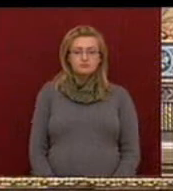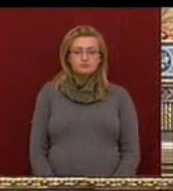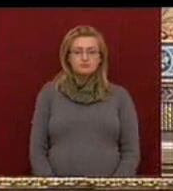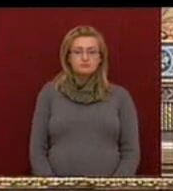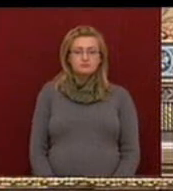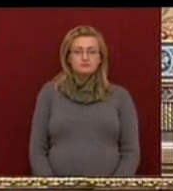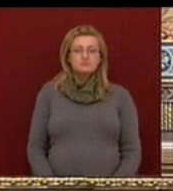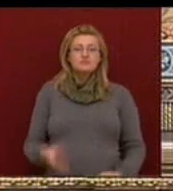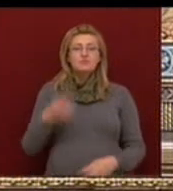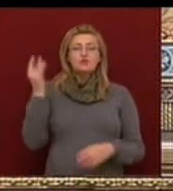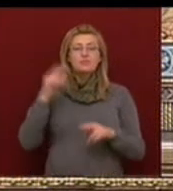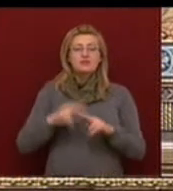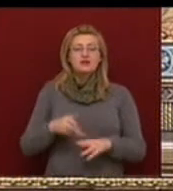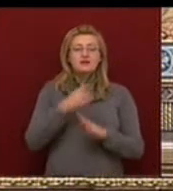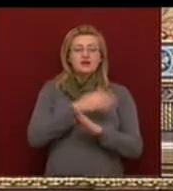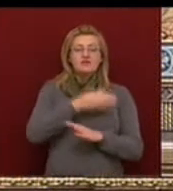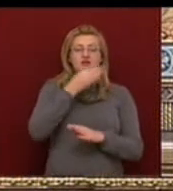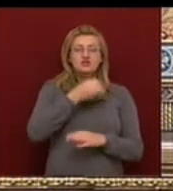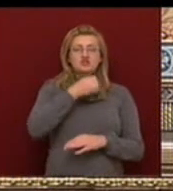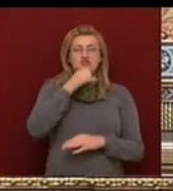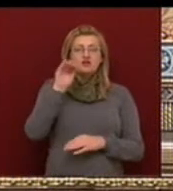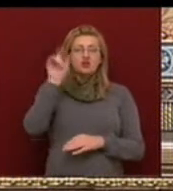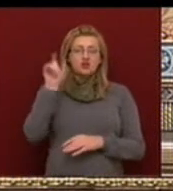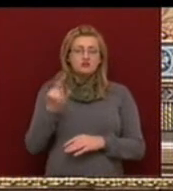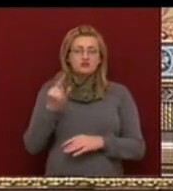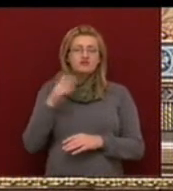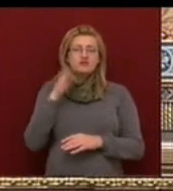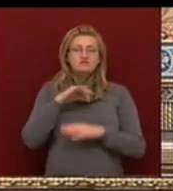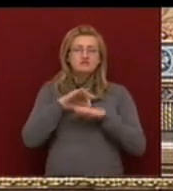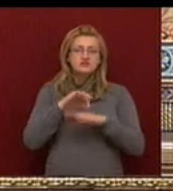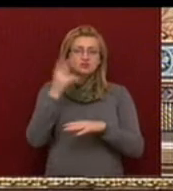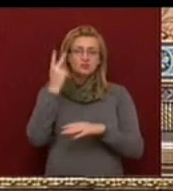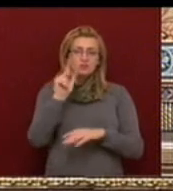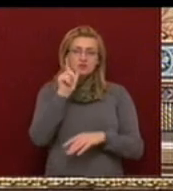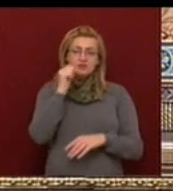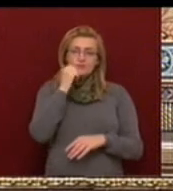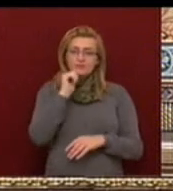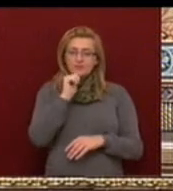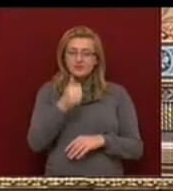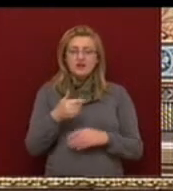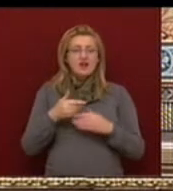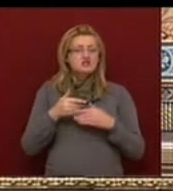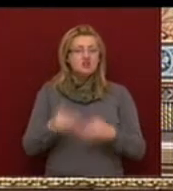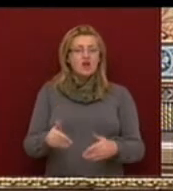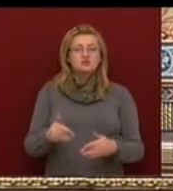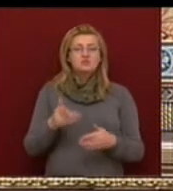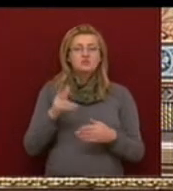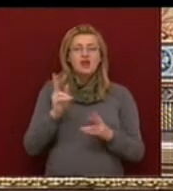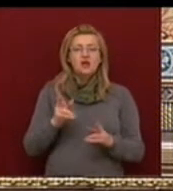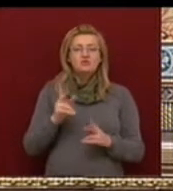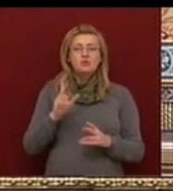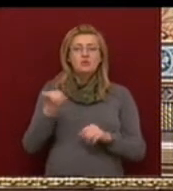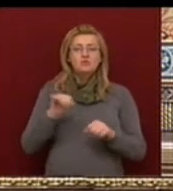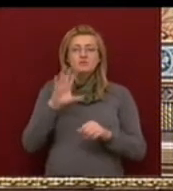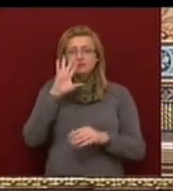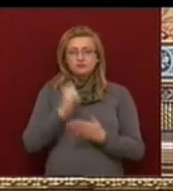Szintén napi rendelőti felszólásra jelentkezett Sifra András frakcsolató úr az LNP részéről elszalasztott lehetőség a kormány kudarca az elmúlt húsz év